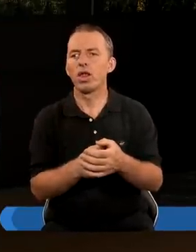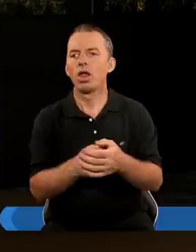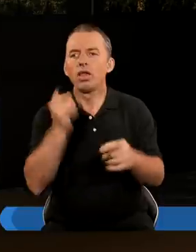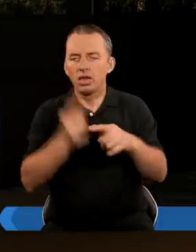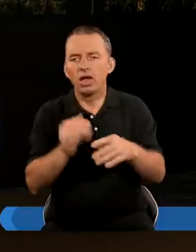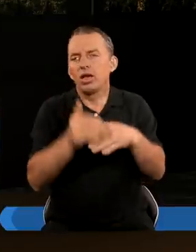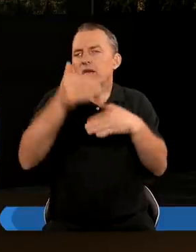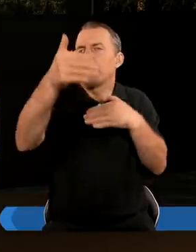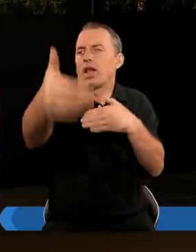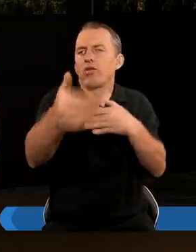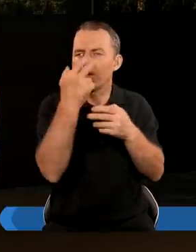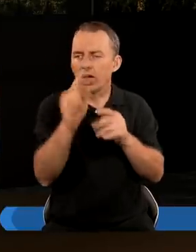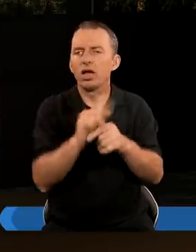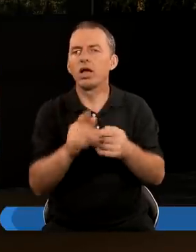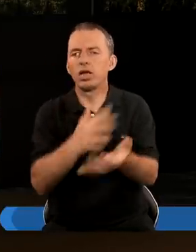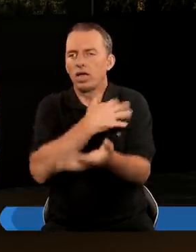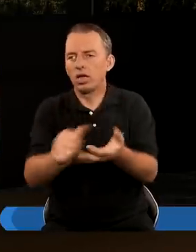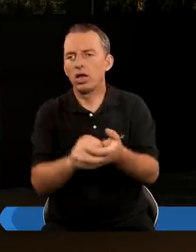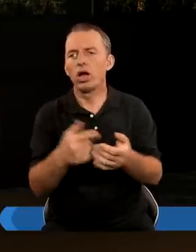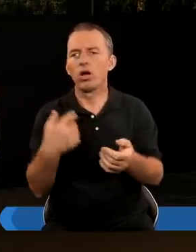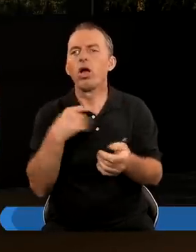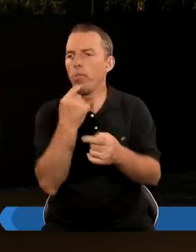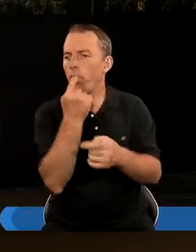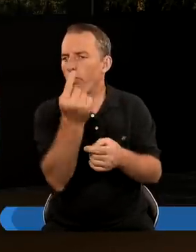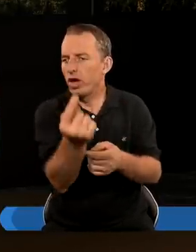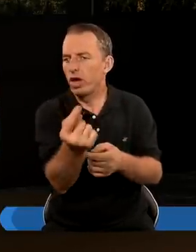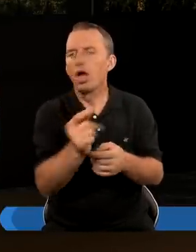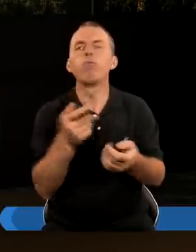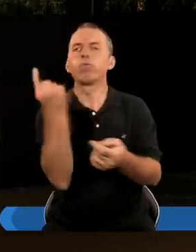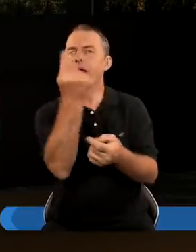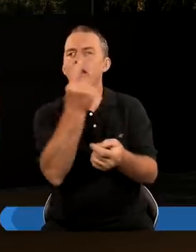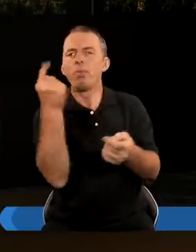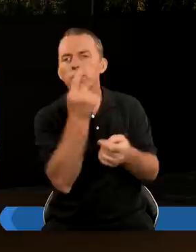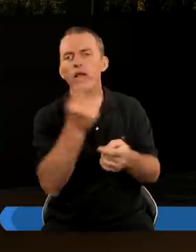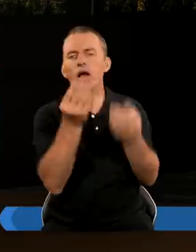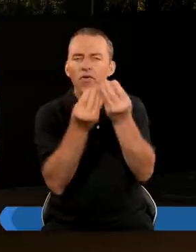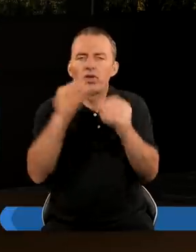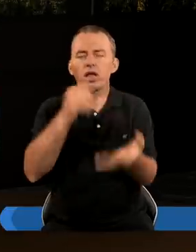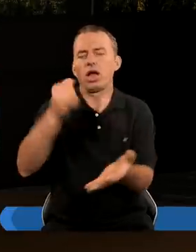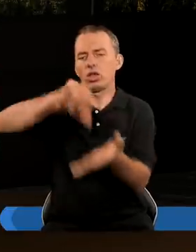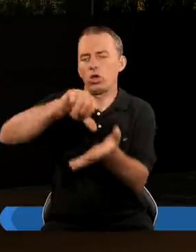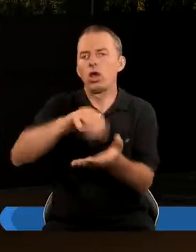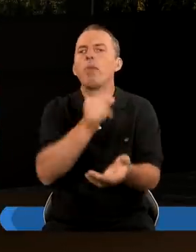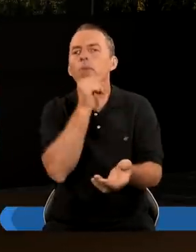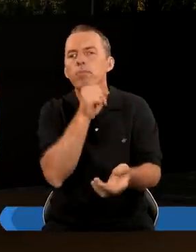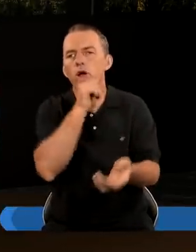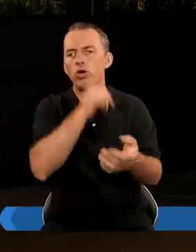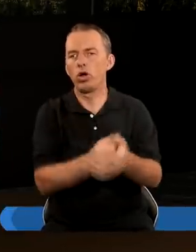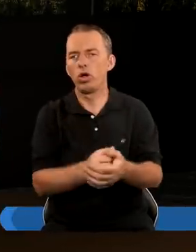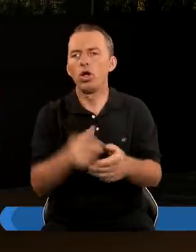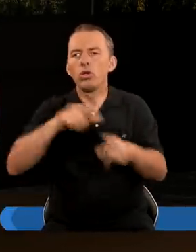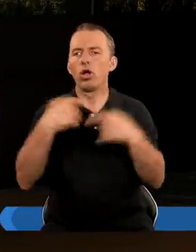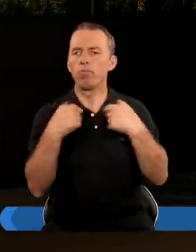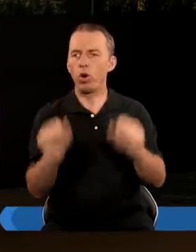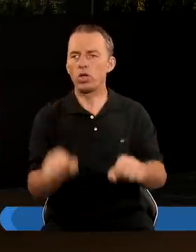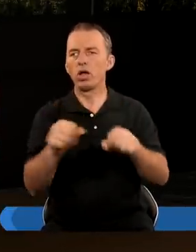Stanąwszy z daleka ze strachu Przed jej katuszami Powiedzą Biada, biada wielka stolico Babilonie,